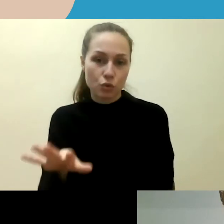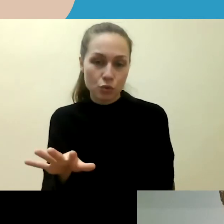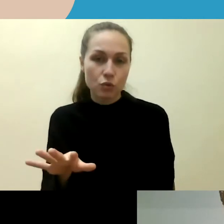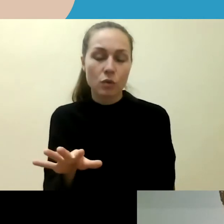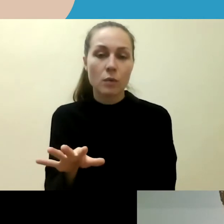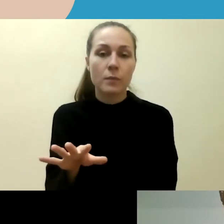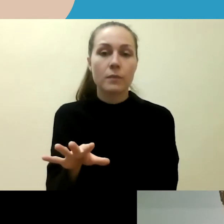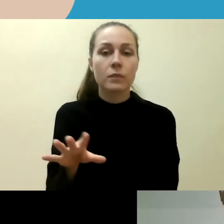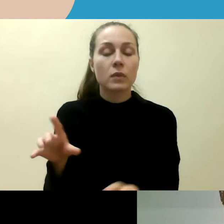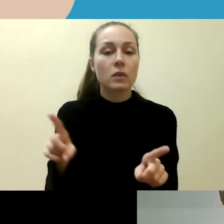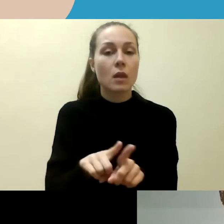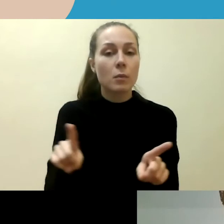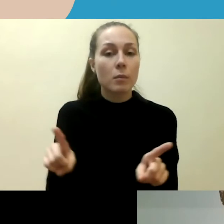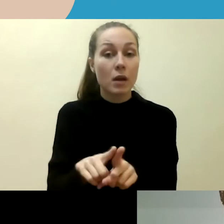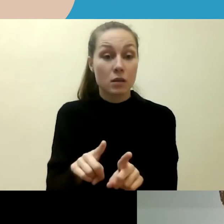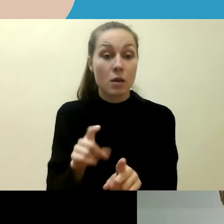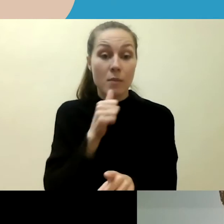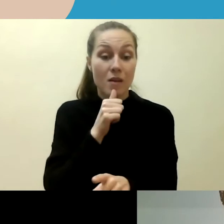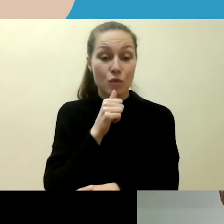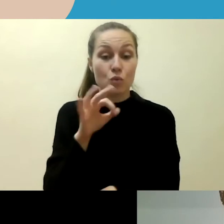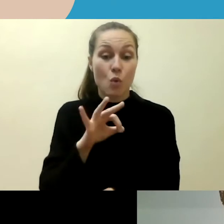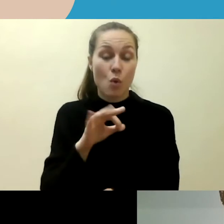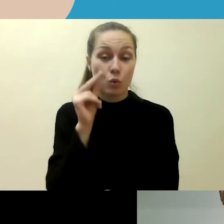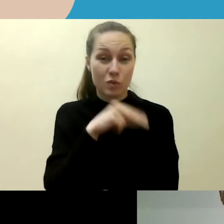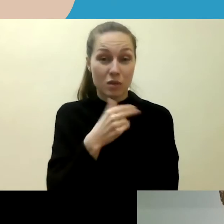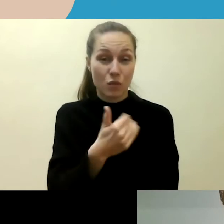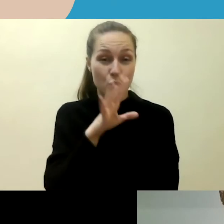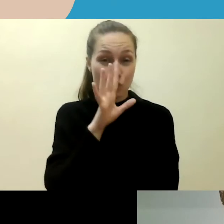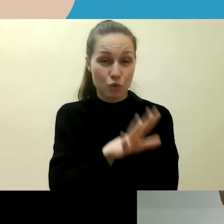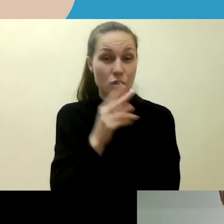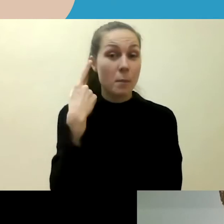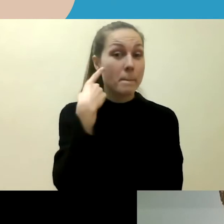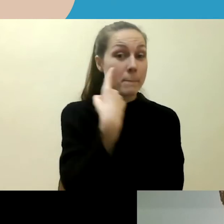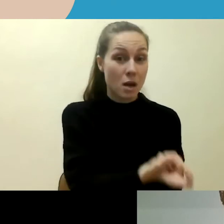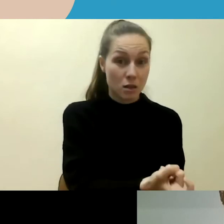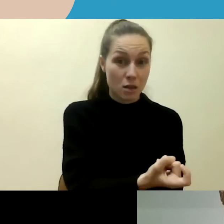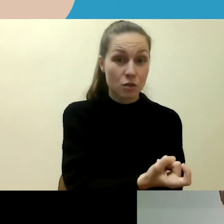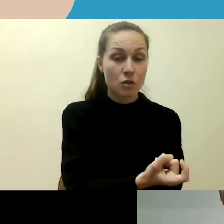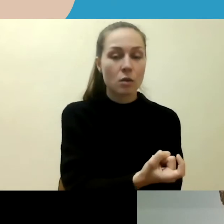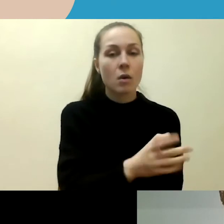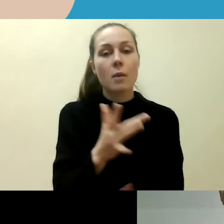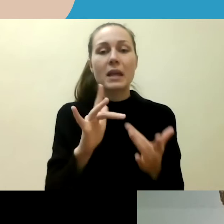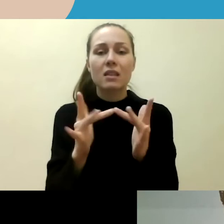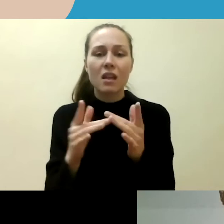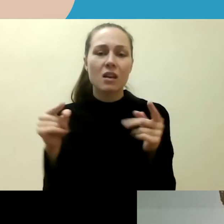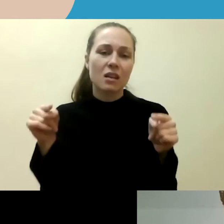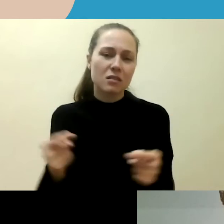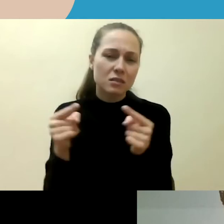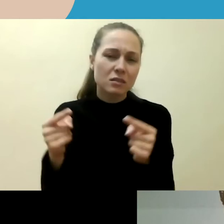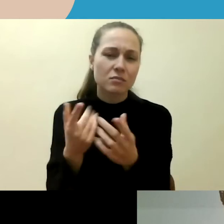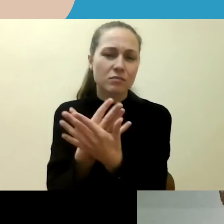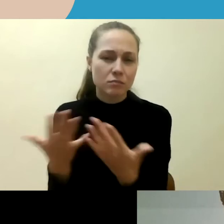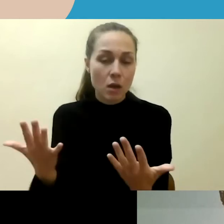net ir pranešus apie nevykantos nusikaltimus. Pavyzdžiui, pranešus apie nevykantos kurstimo internete, policijos pareigūnai dar tai